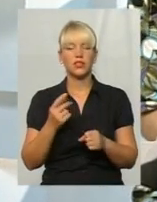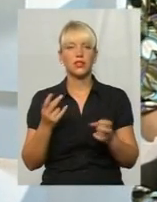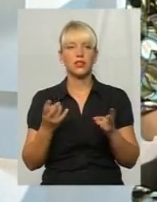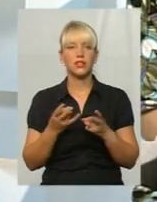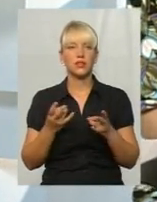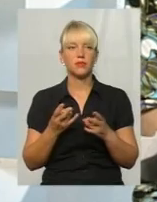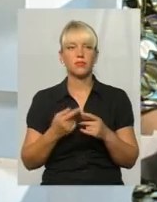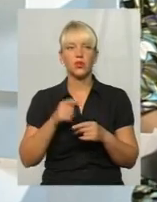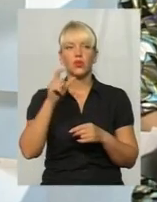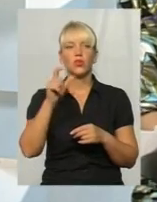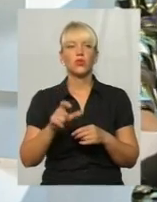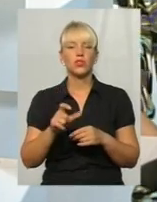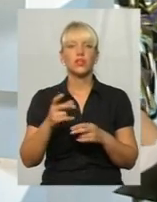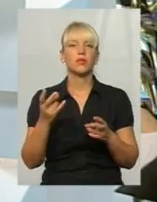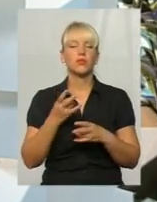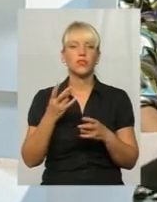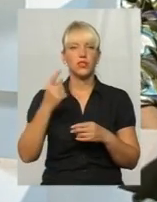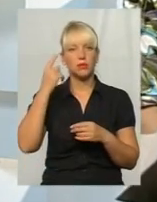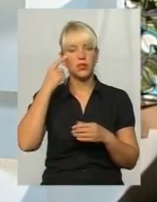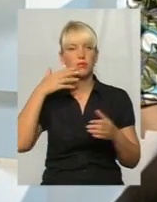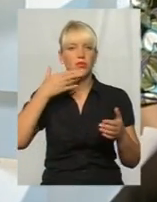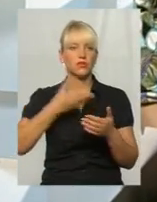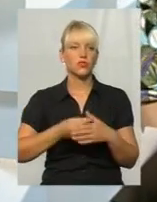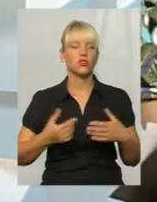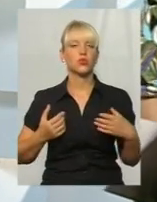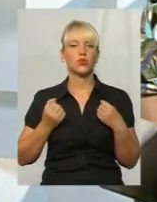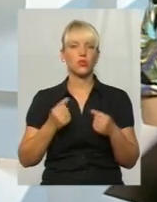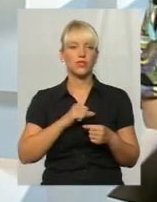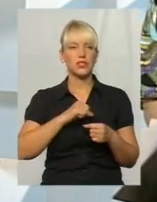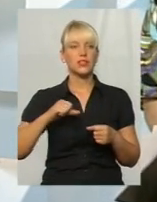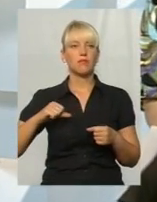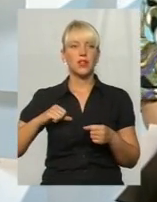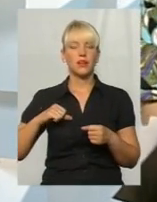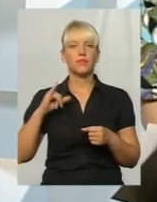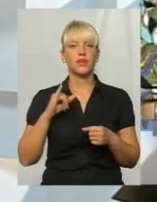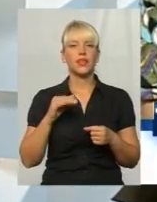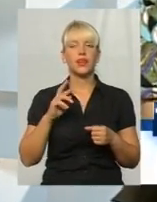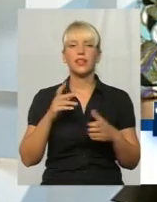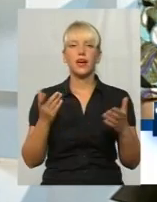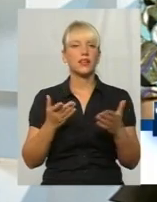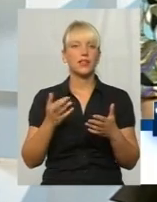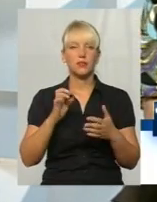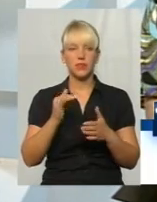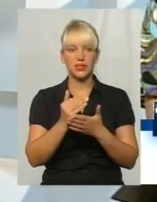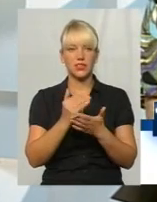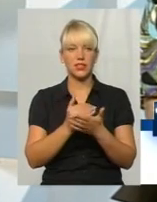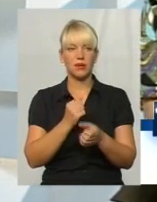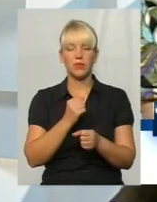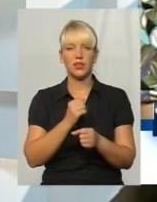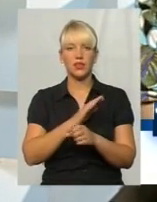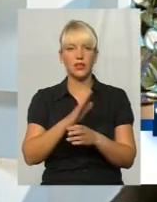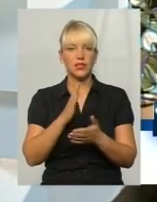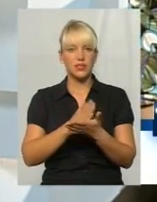людина має дбати про своє здоров'я сама, якби, в якій би системі координат вона не